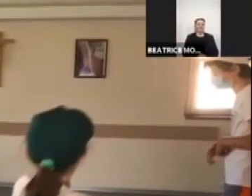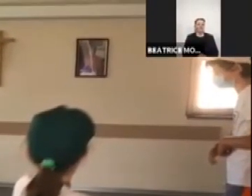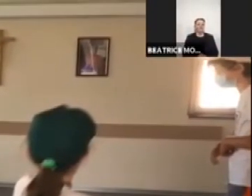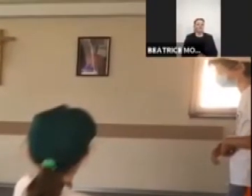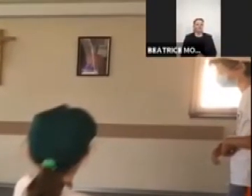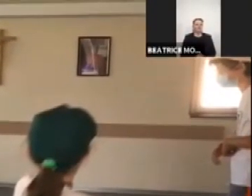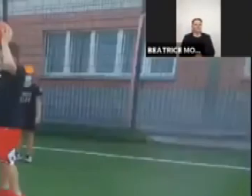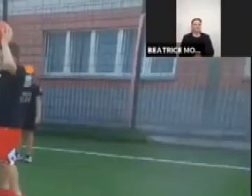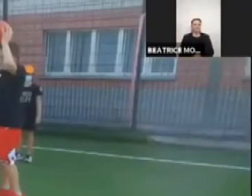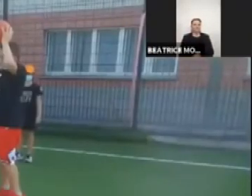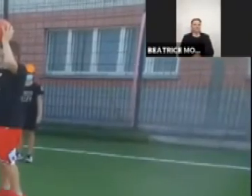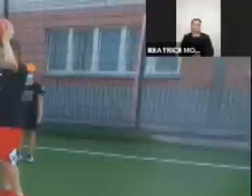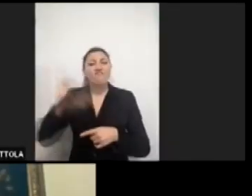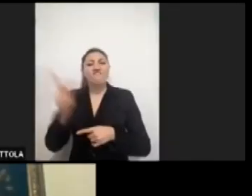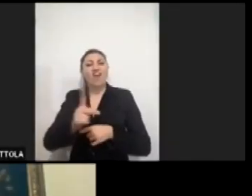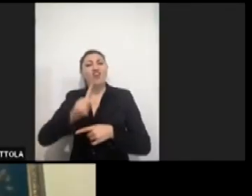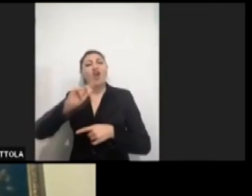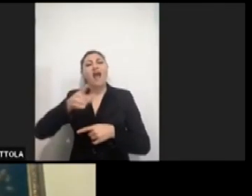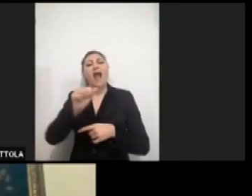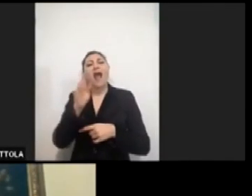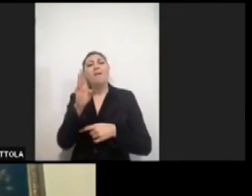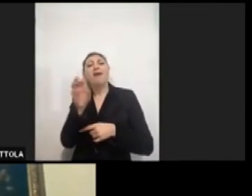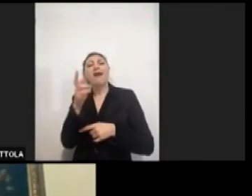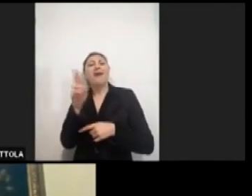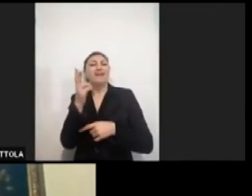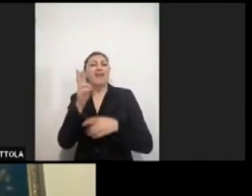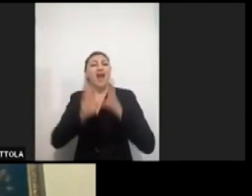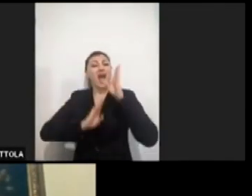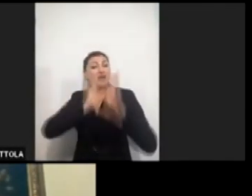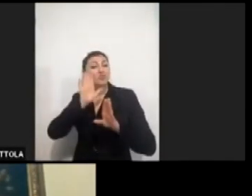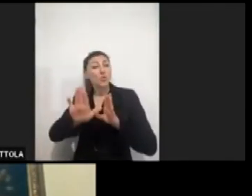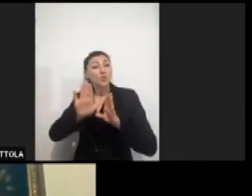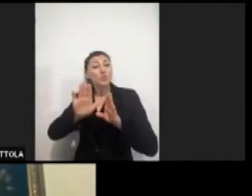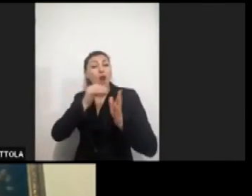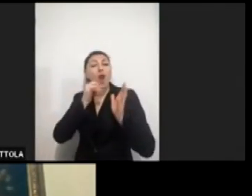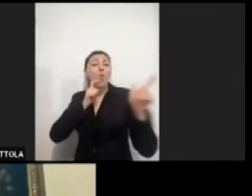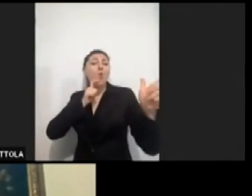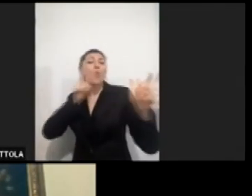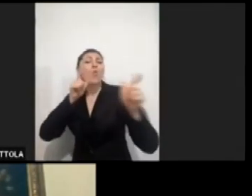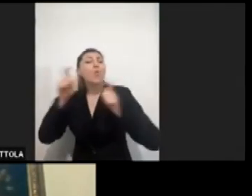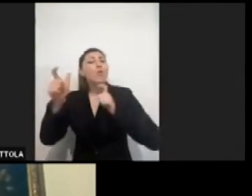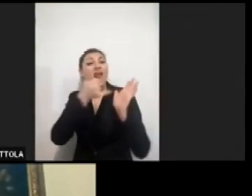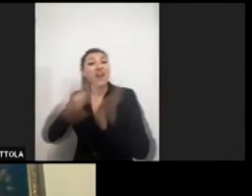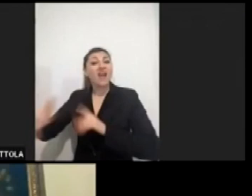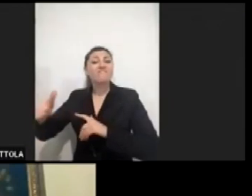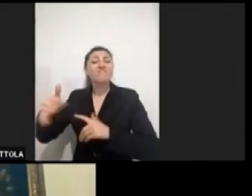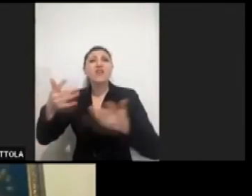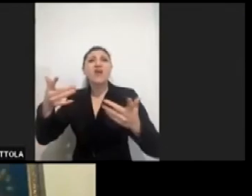portati all'incontro guidato da Don Mauro Santoro, referente per il tavolo e collaboratore del servizio per la catechesi.